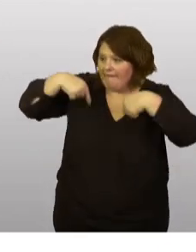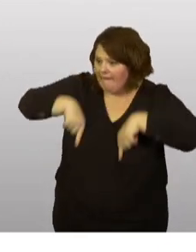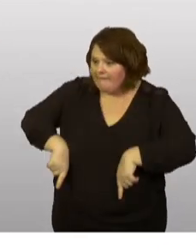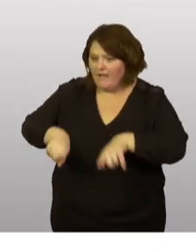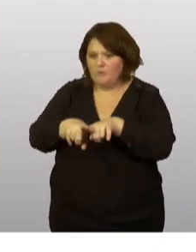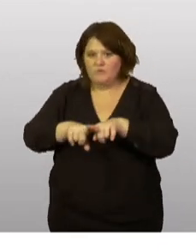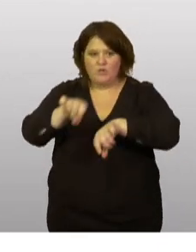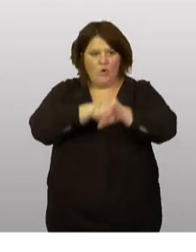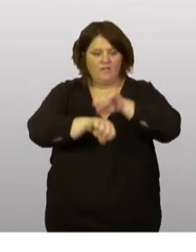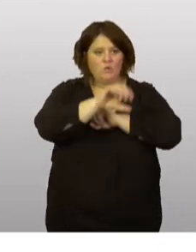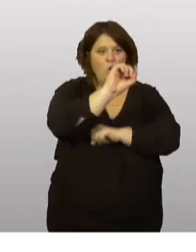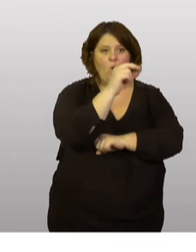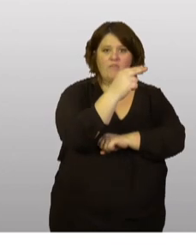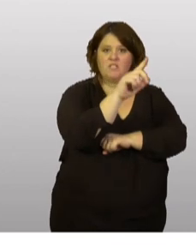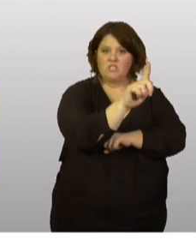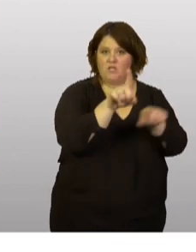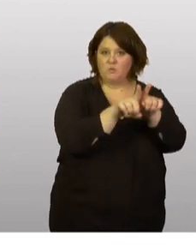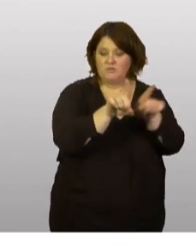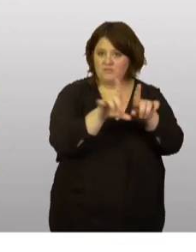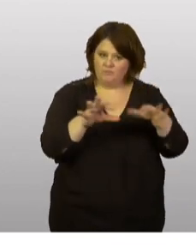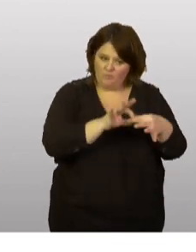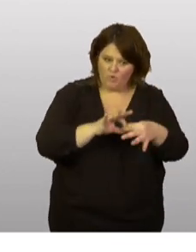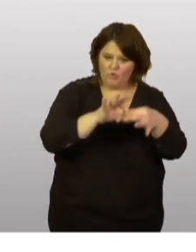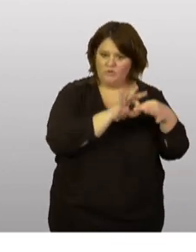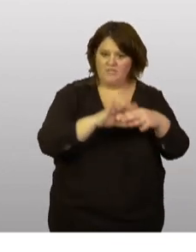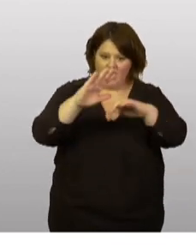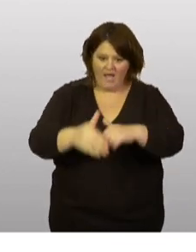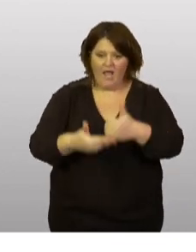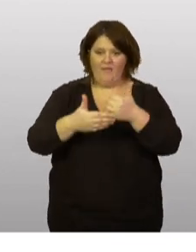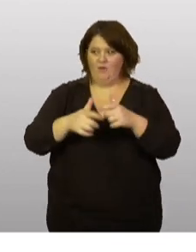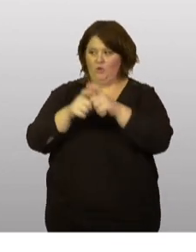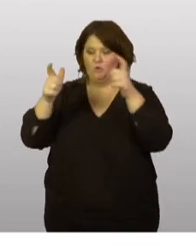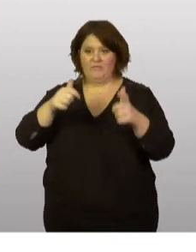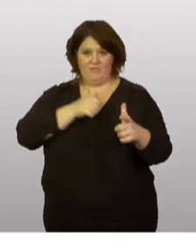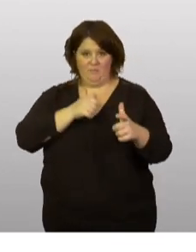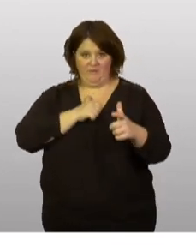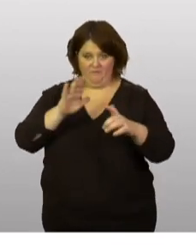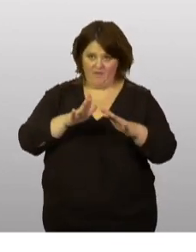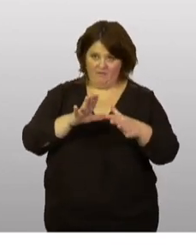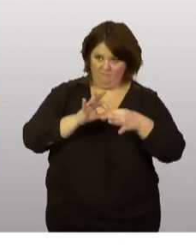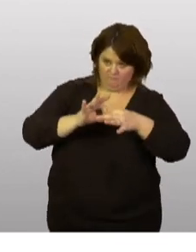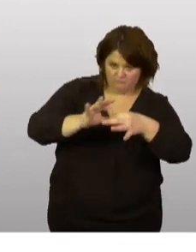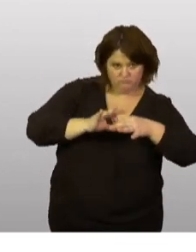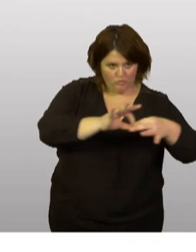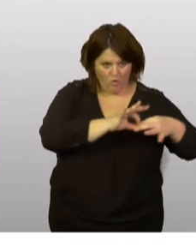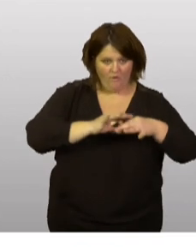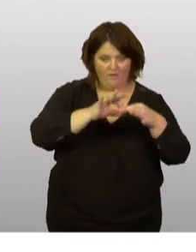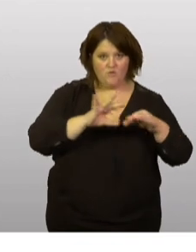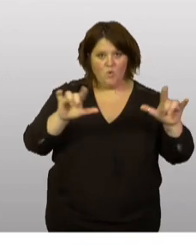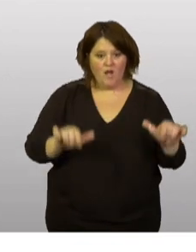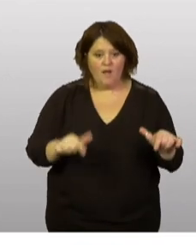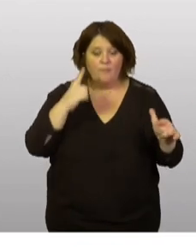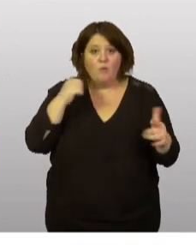des organisations internationales, ils nous permettent de coordonner de l'aide privée, d'entreprises ou de collectivités territoriales. Mais